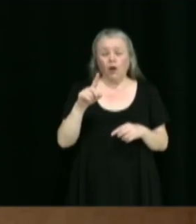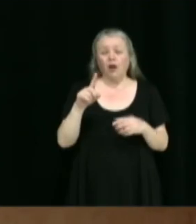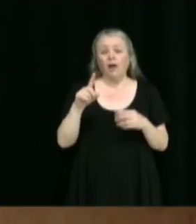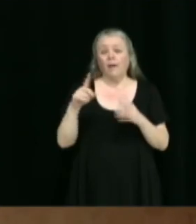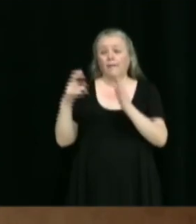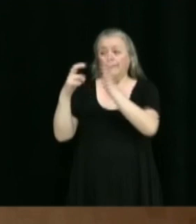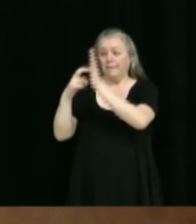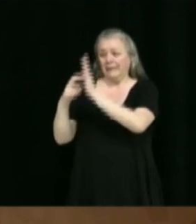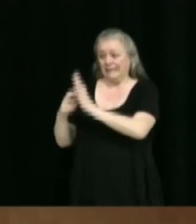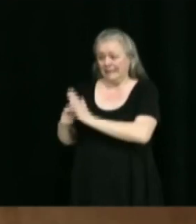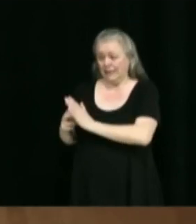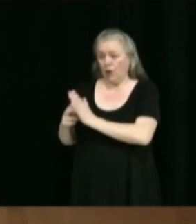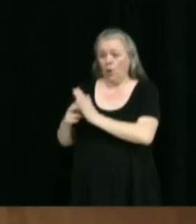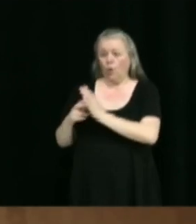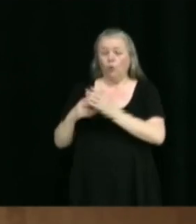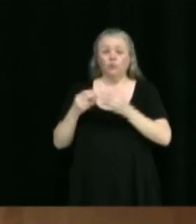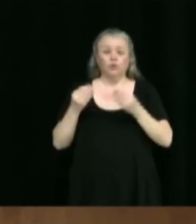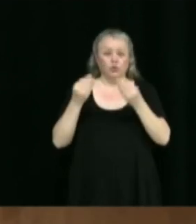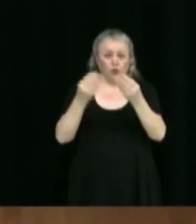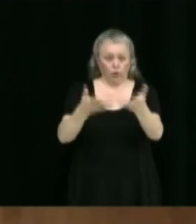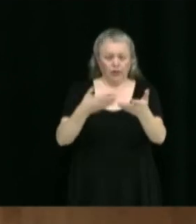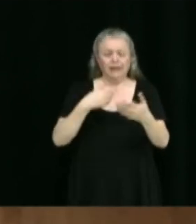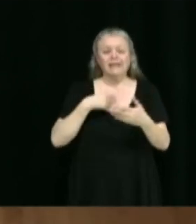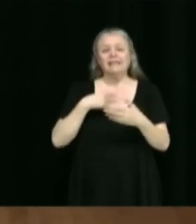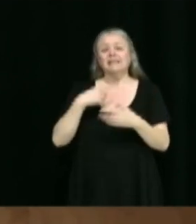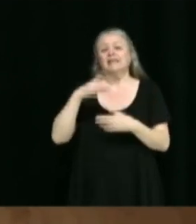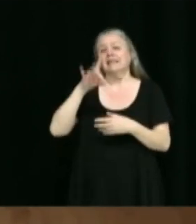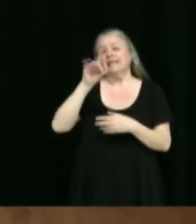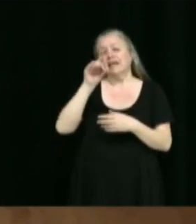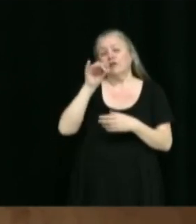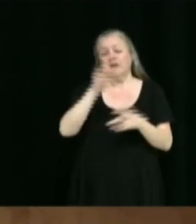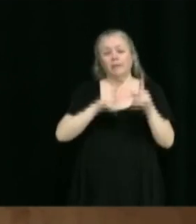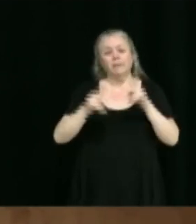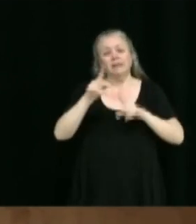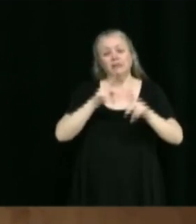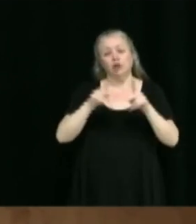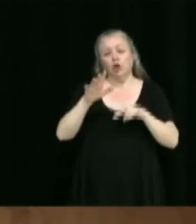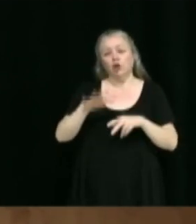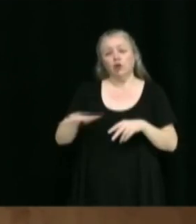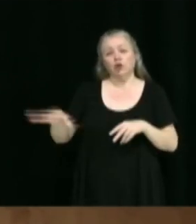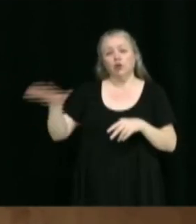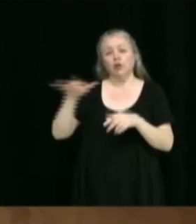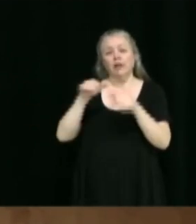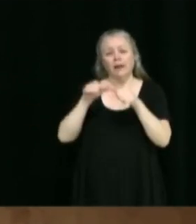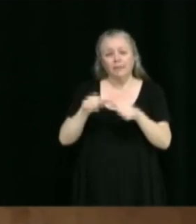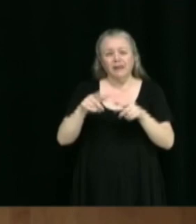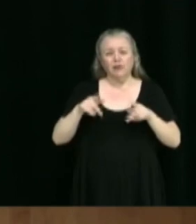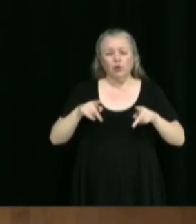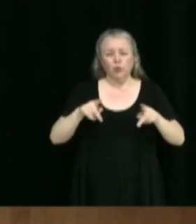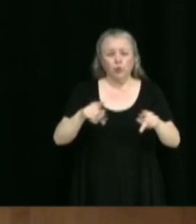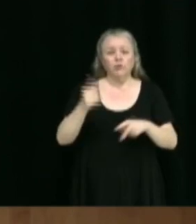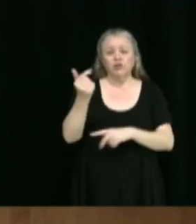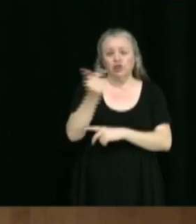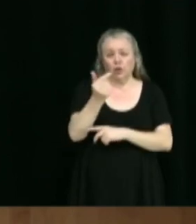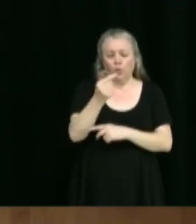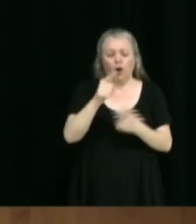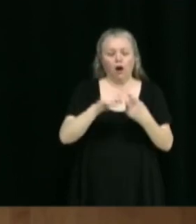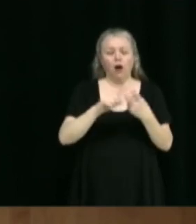signée par quelques 80 personnes résidant Rue-Giroir, Laurier,